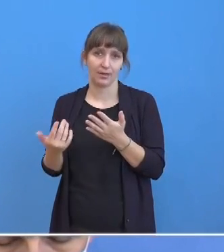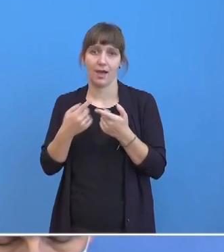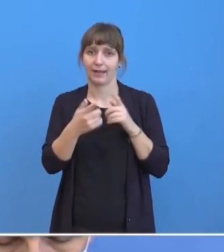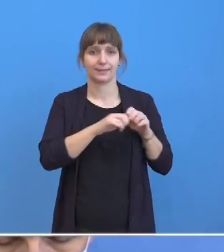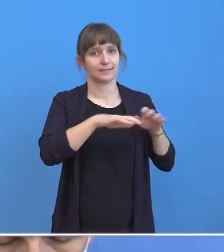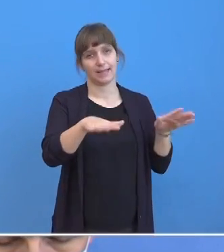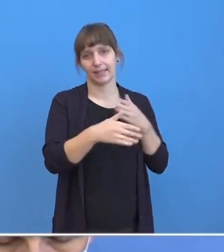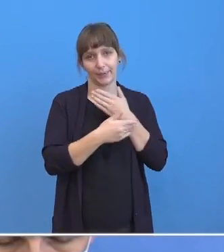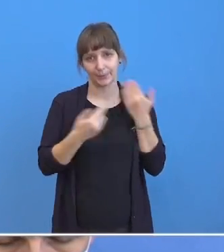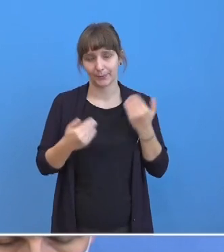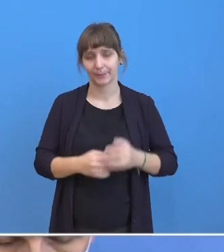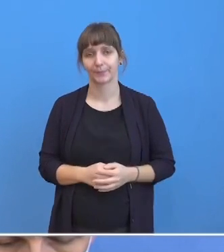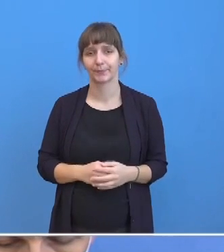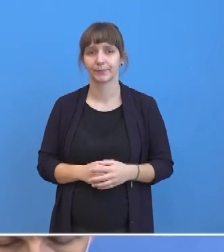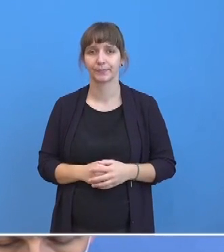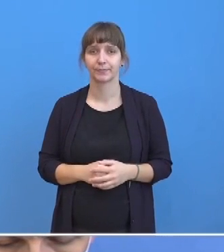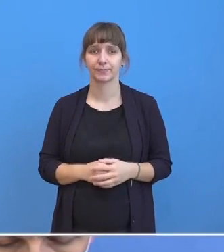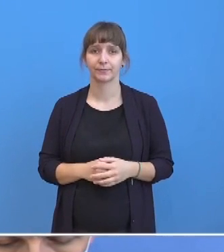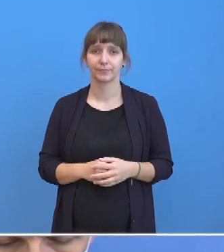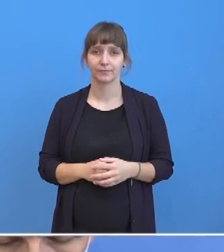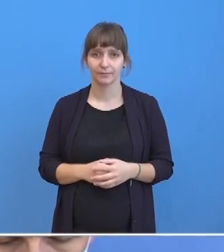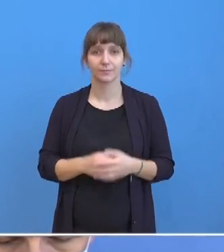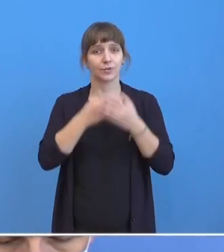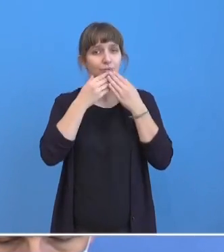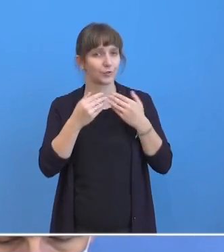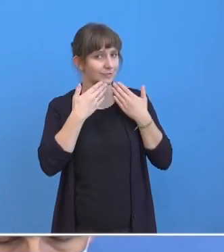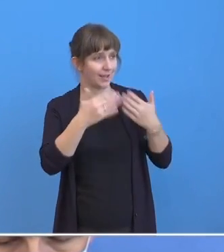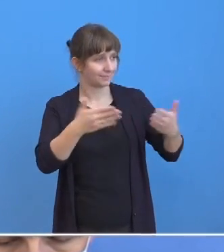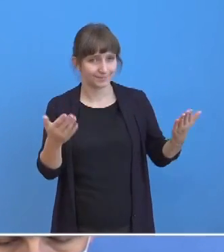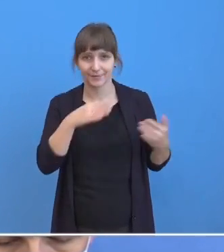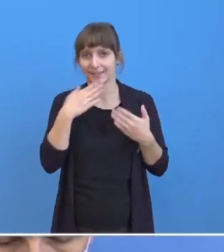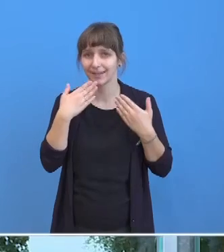zu sehen. Schön, dass Sie da sind. Vielen Dank.